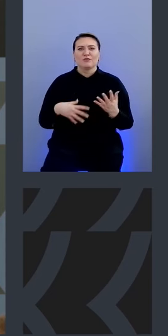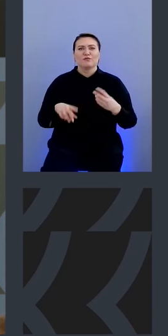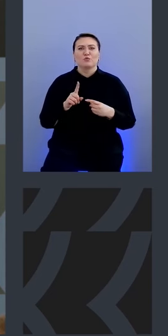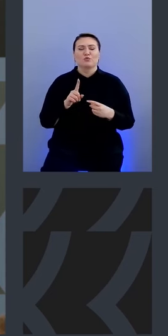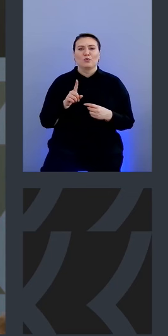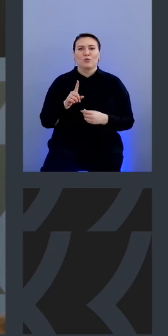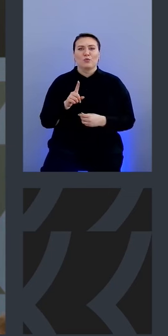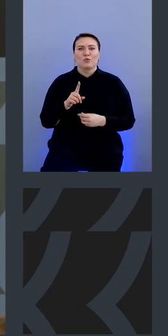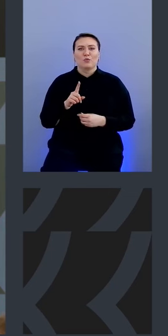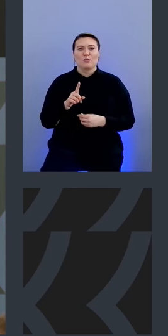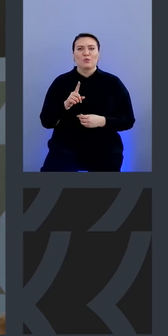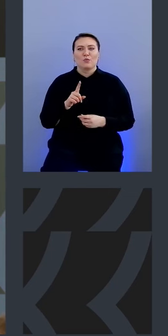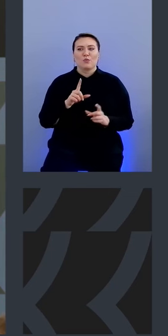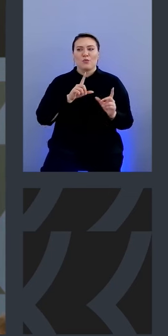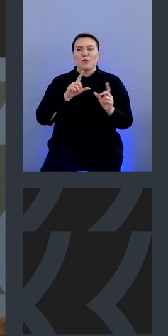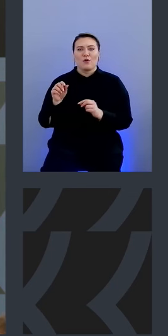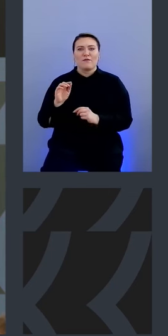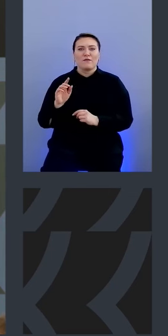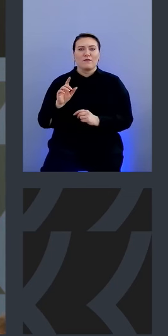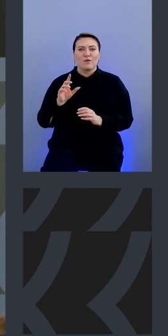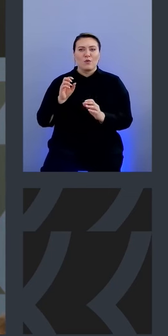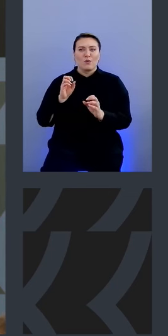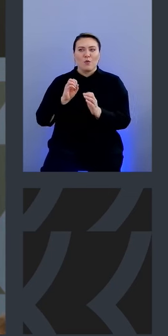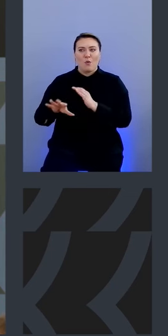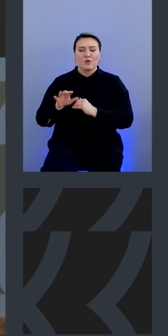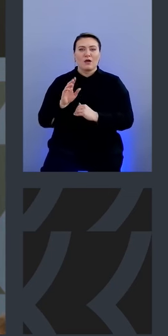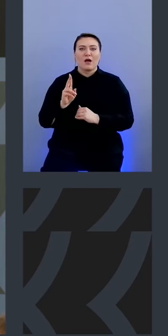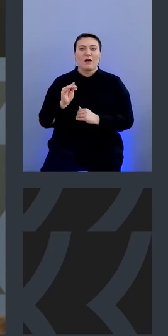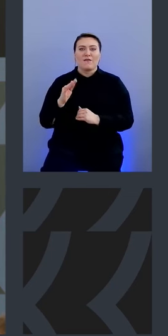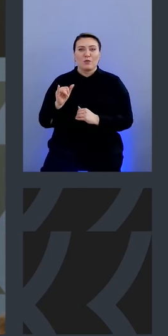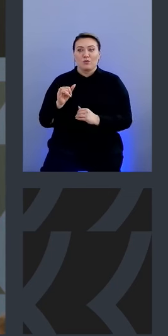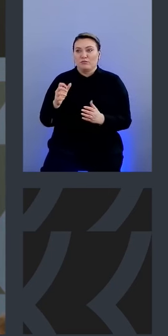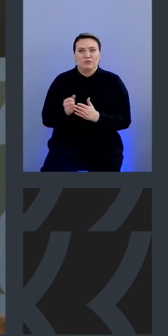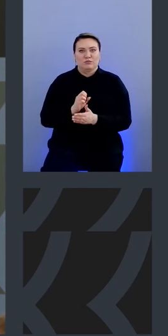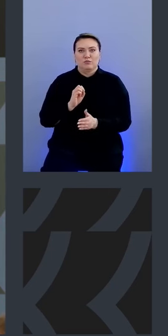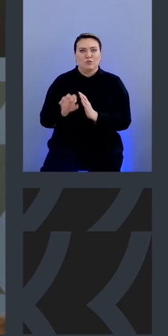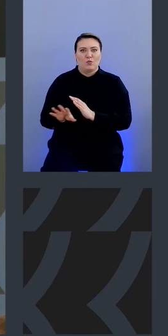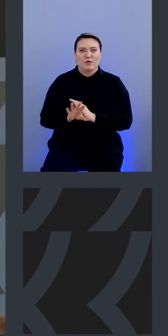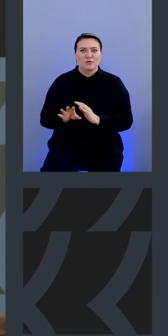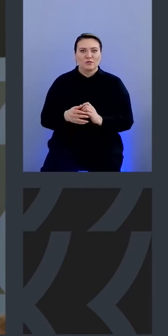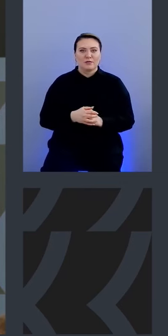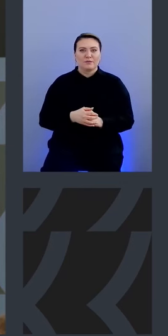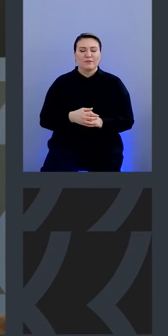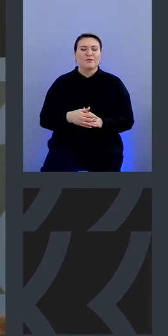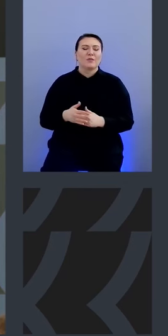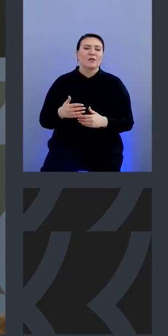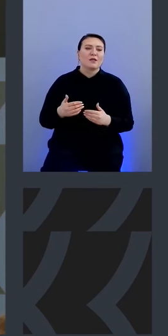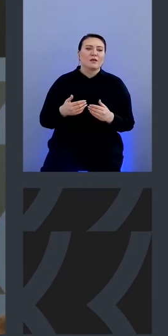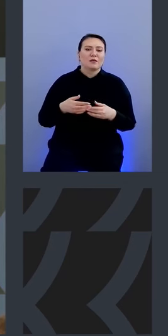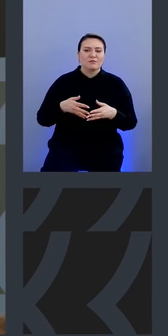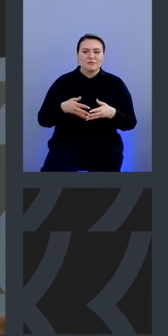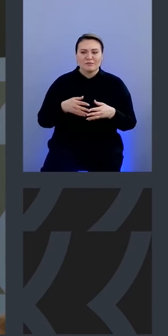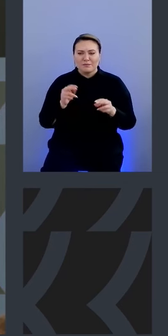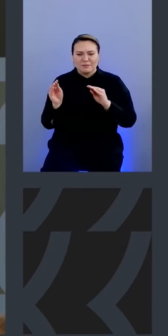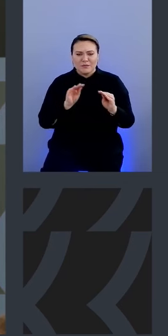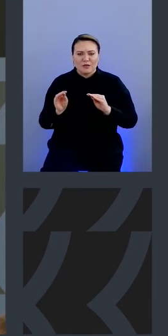в кавку она не уходила вот и мы очень долго ну то есть достроено должно было быть все